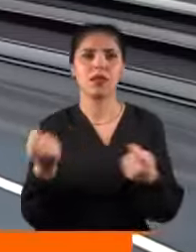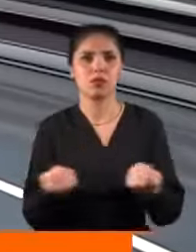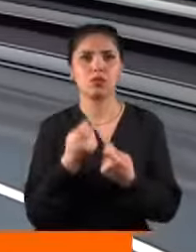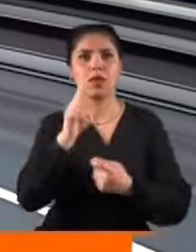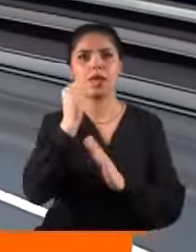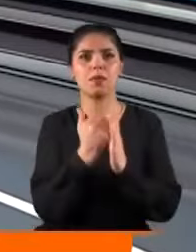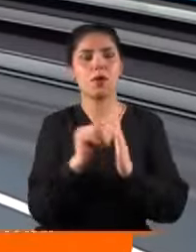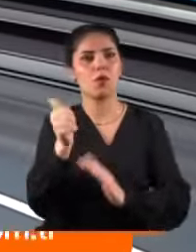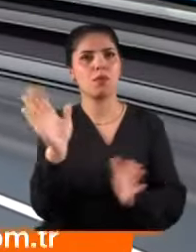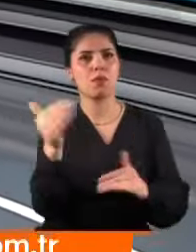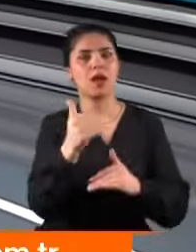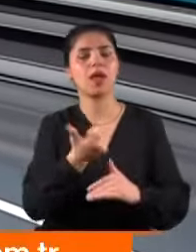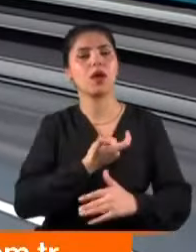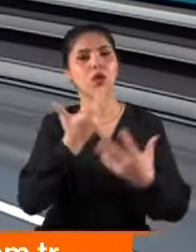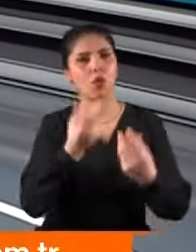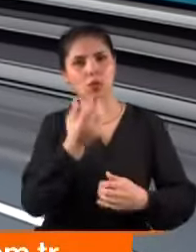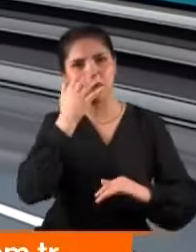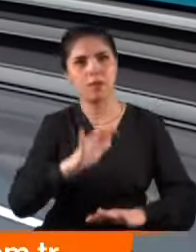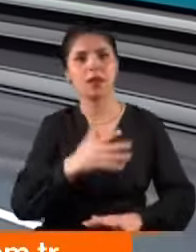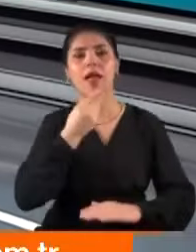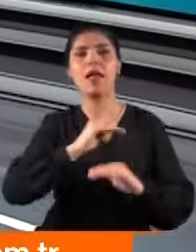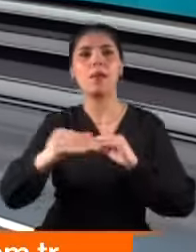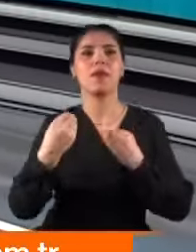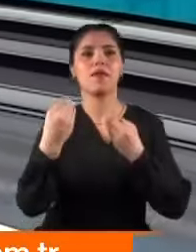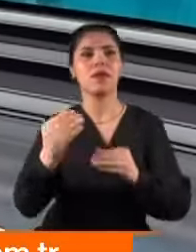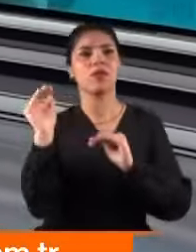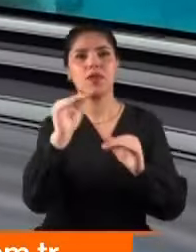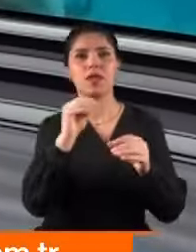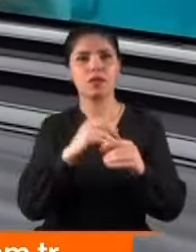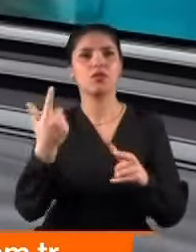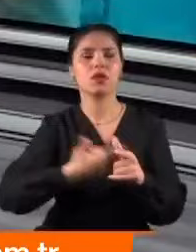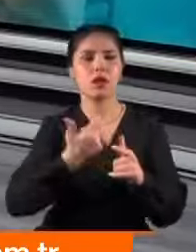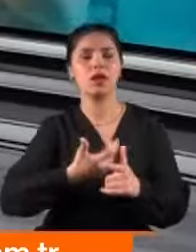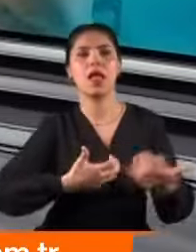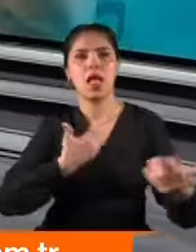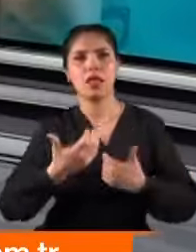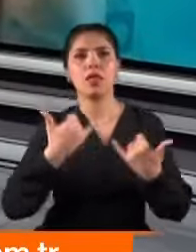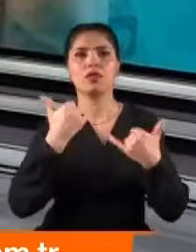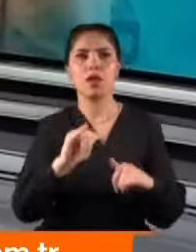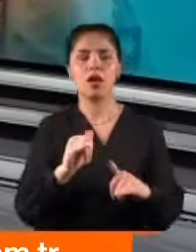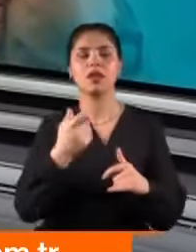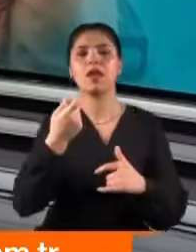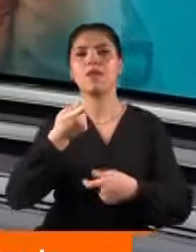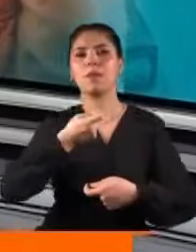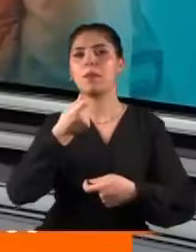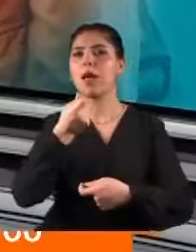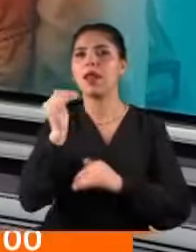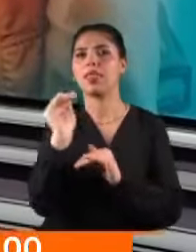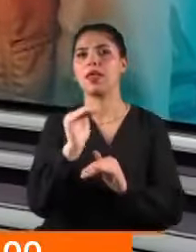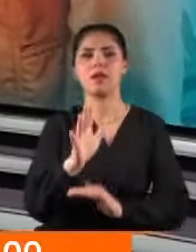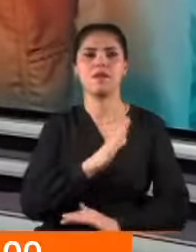maddelik önemli bir paketin yasalaşması bekleniyor. Emeklilere verilecek destekler arasında kira, enerji, tatil ve finans desteği var.